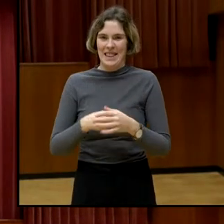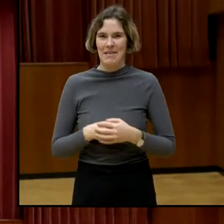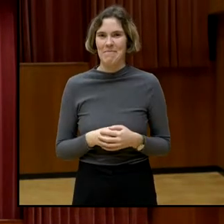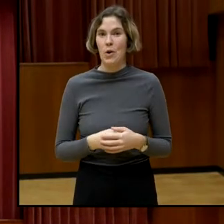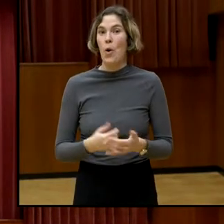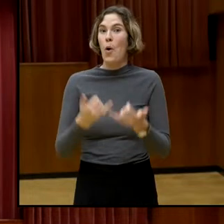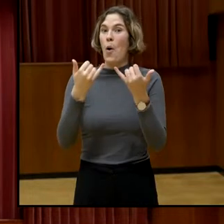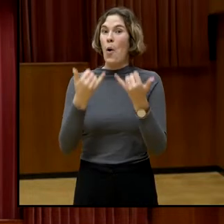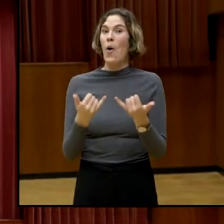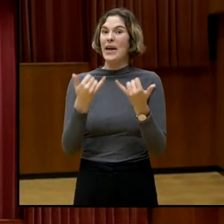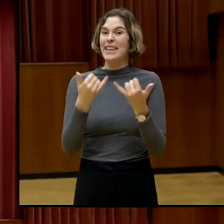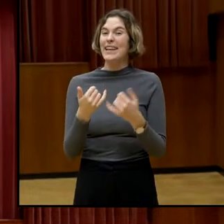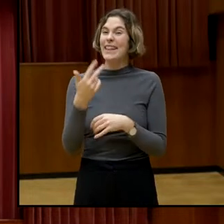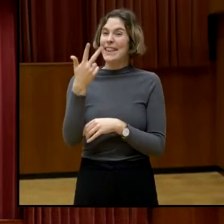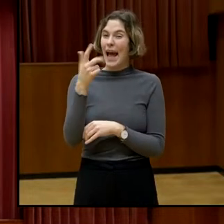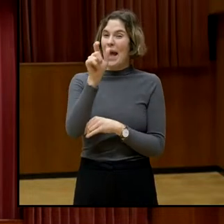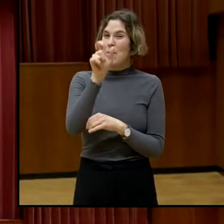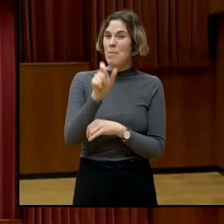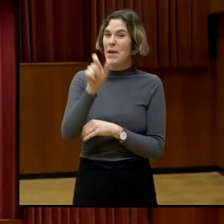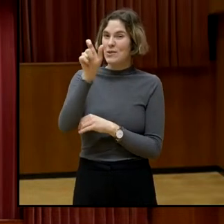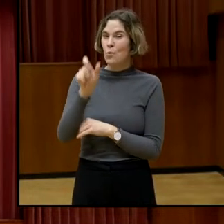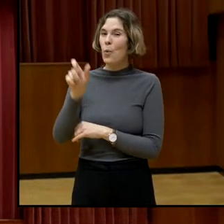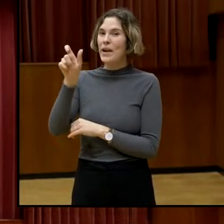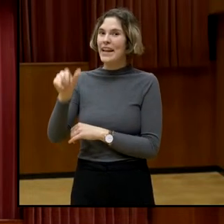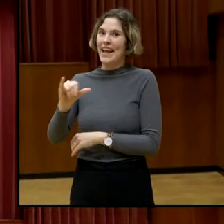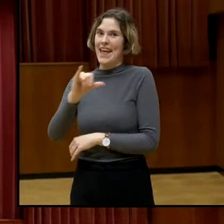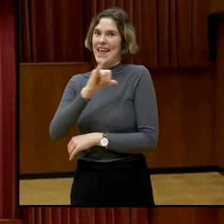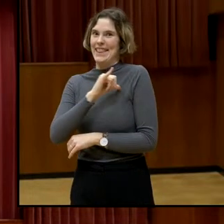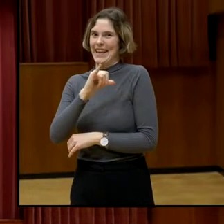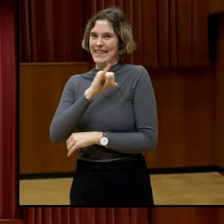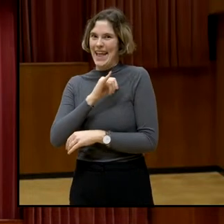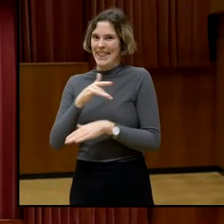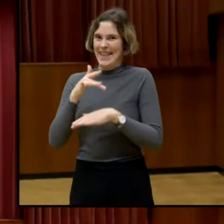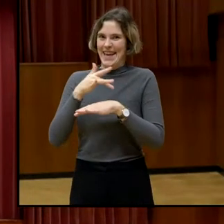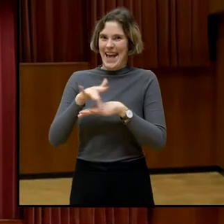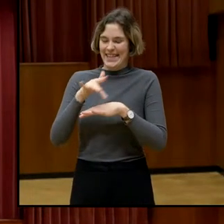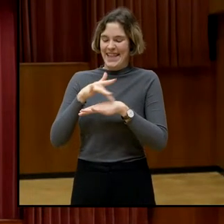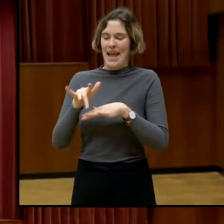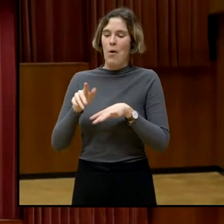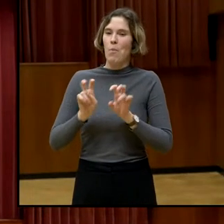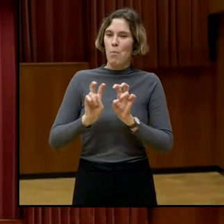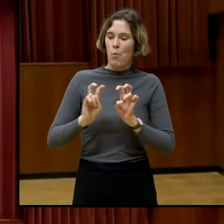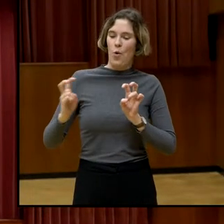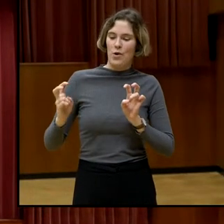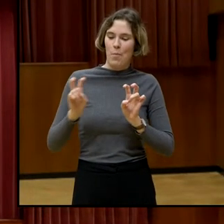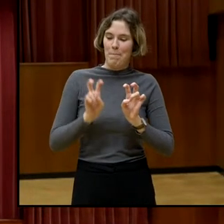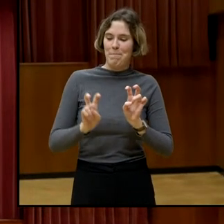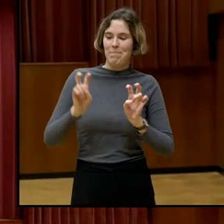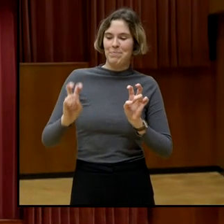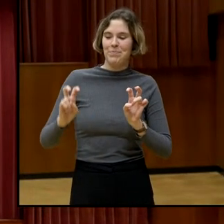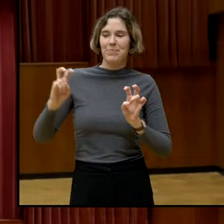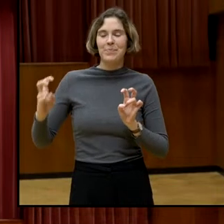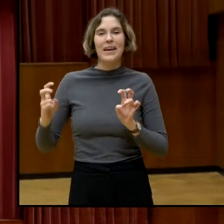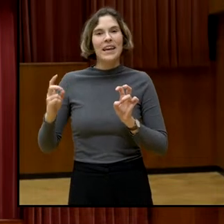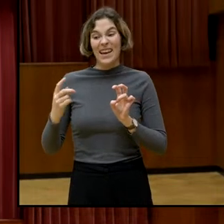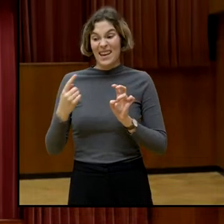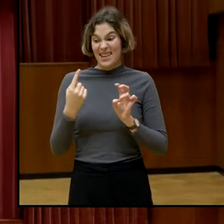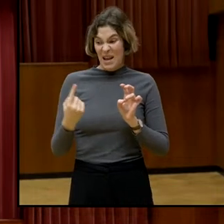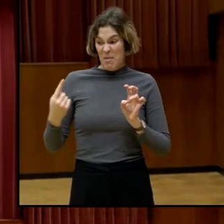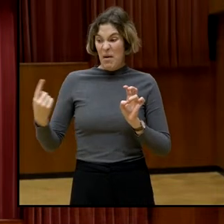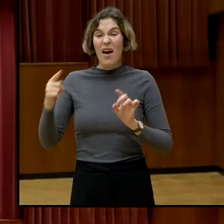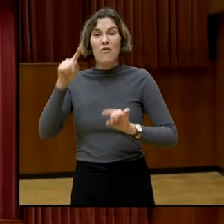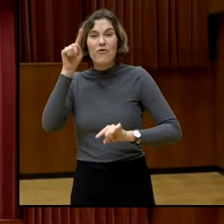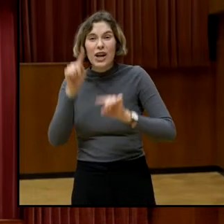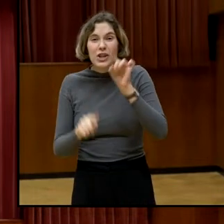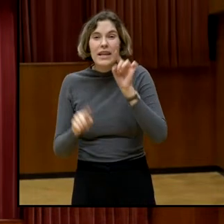sehr interessante Podiums-GästInnen eingeladen, die unterschiedliche Schwerpunkte, Aspekte im